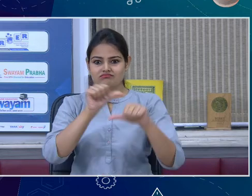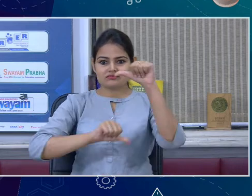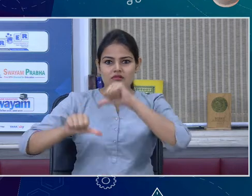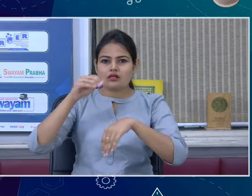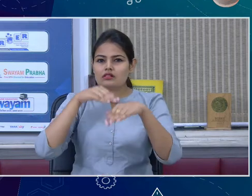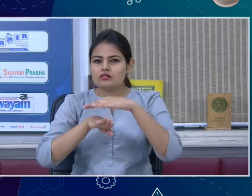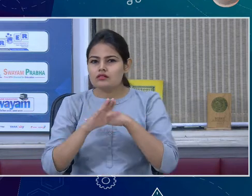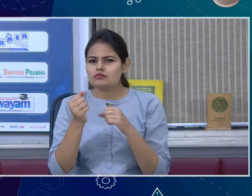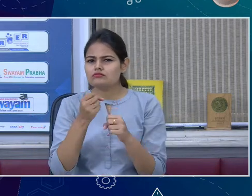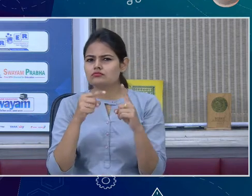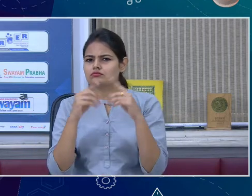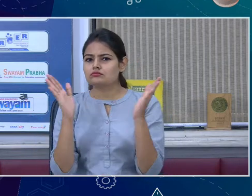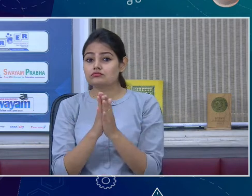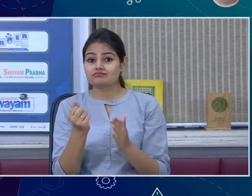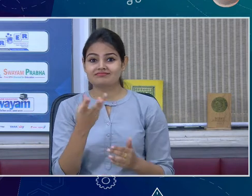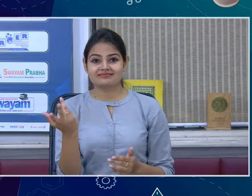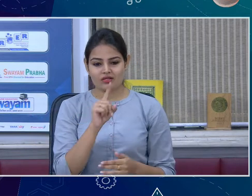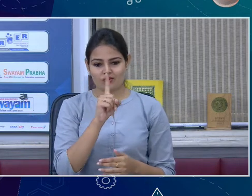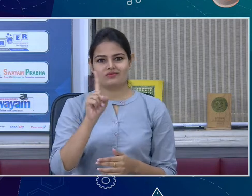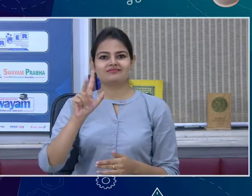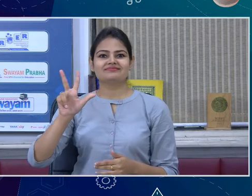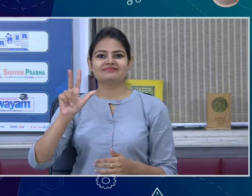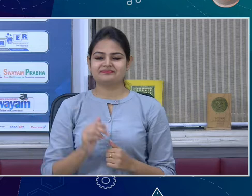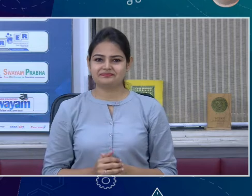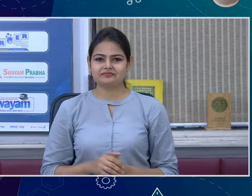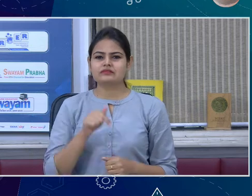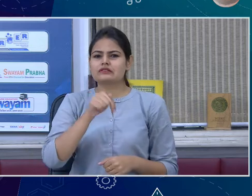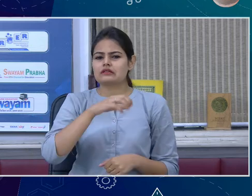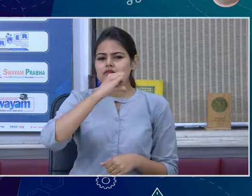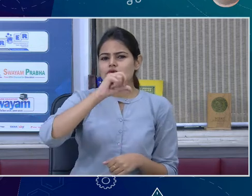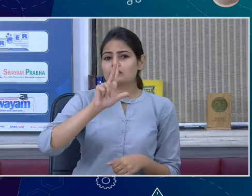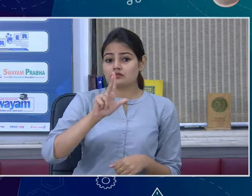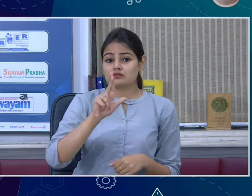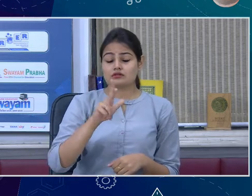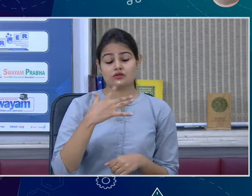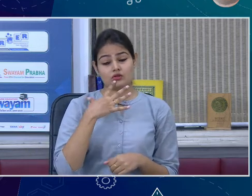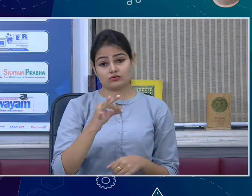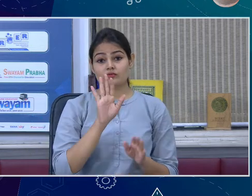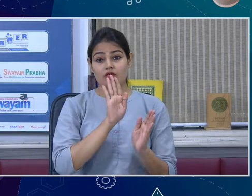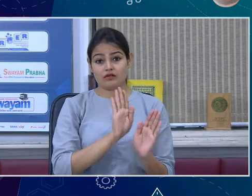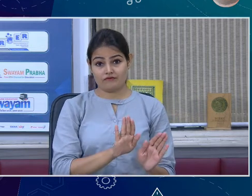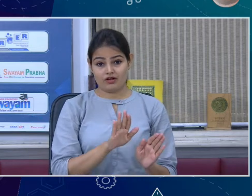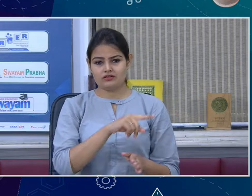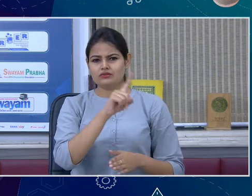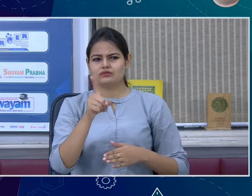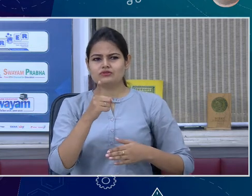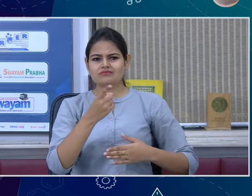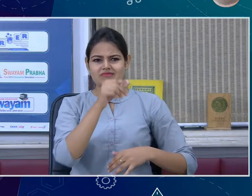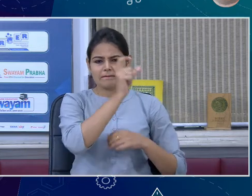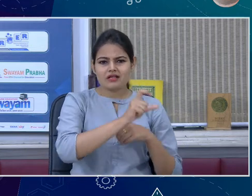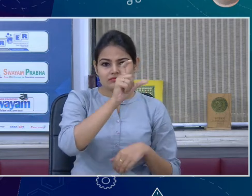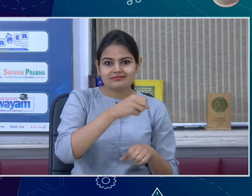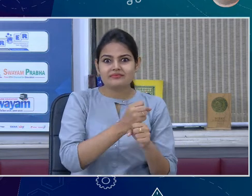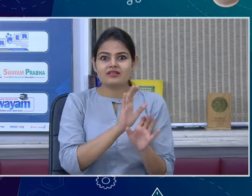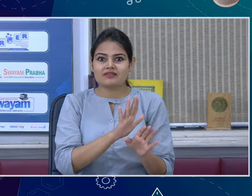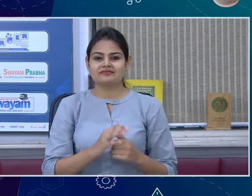is present, अब तक हमारे कास known है dismissive 94 are naturally occurring and the rest are artificially man-made elements elements so out